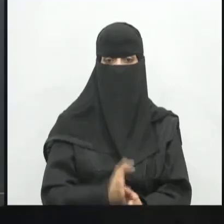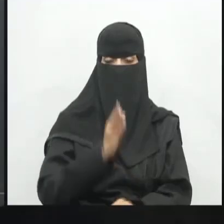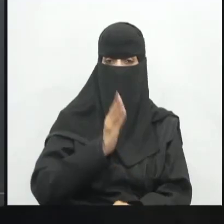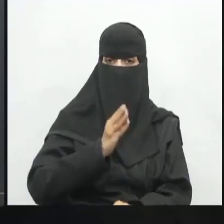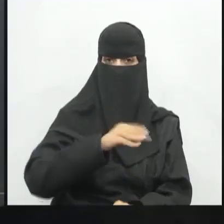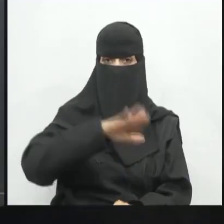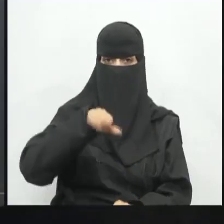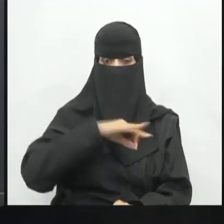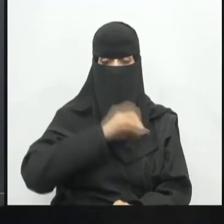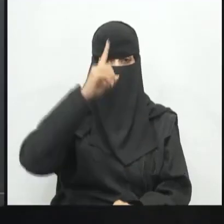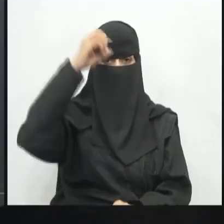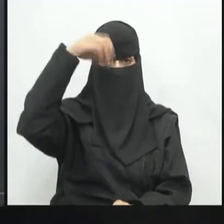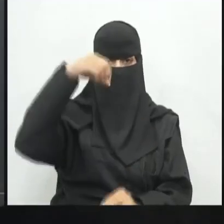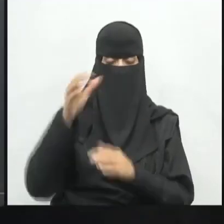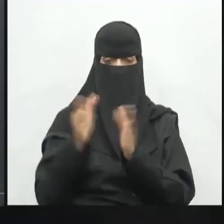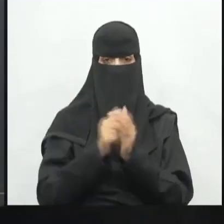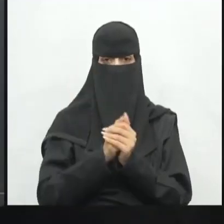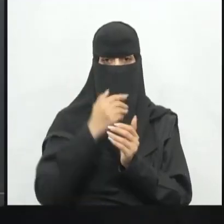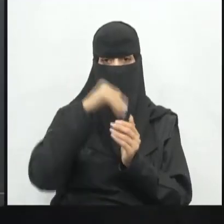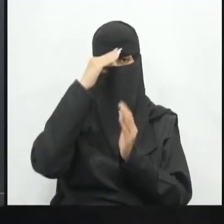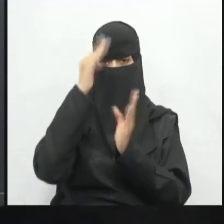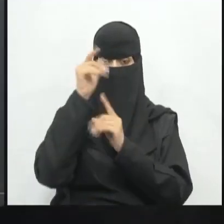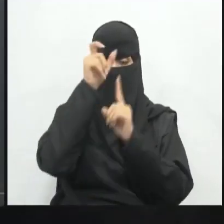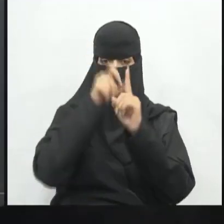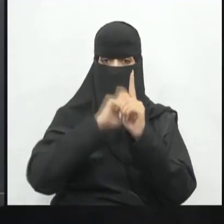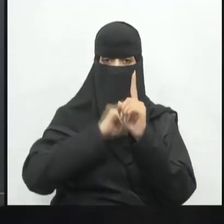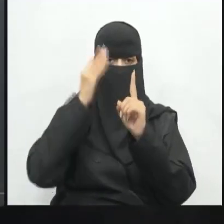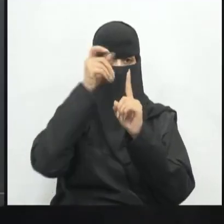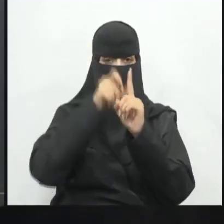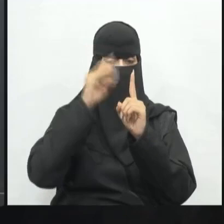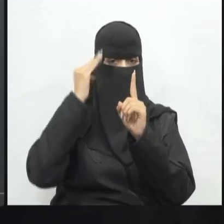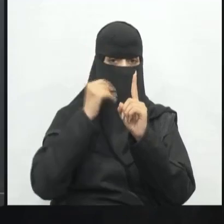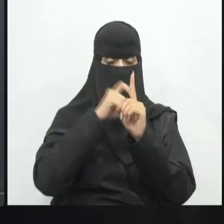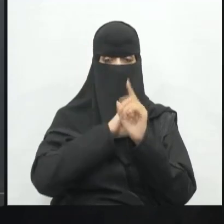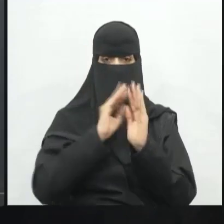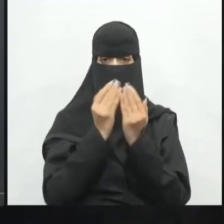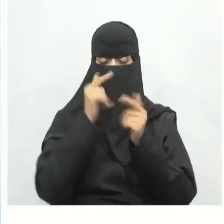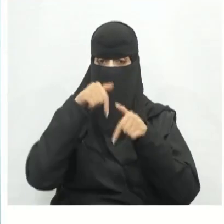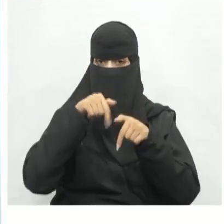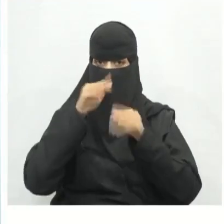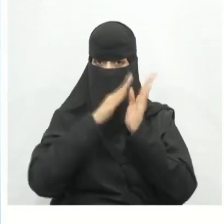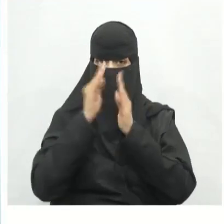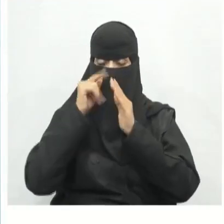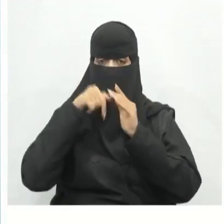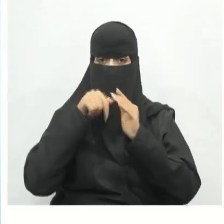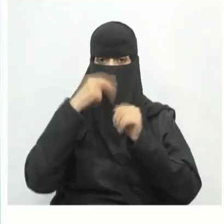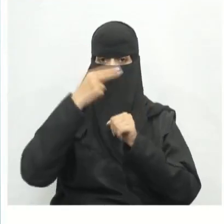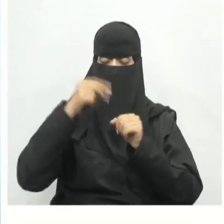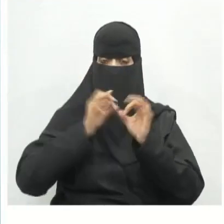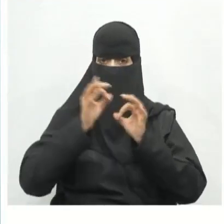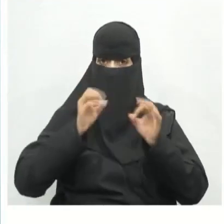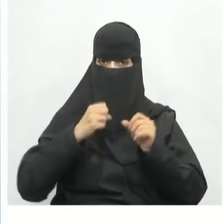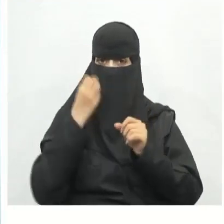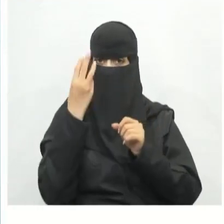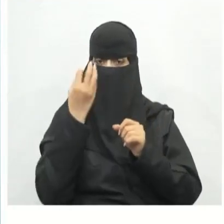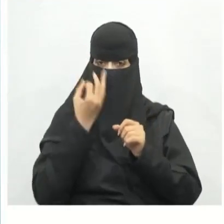السلام عليكم ورحمة الله وبركاته مرحبا بكم أعزائي الطلاب والطالبات في مقرر التصميم الهندسي للسنة الثالثة الثانوية